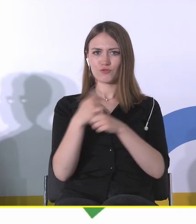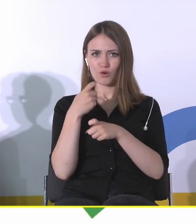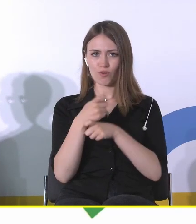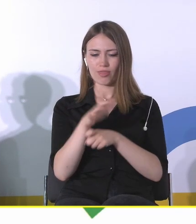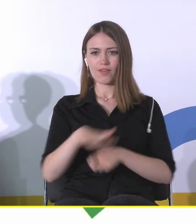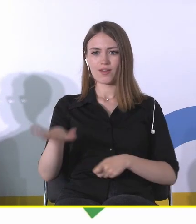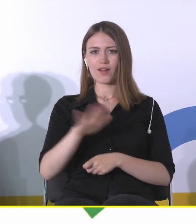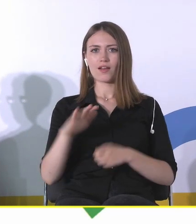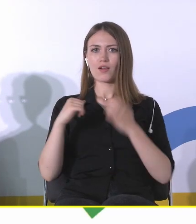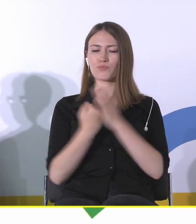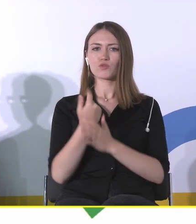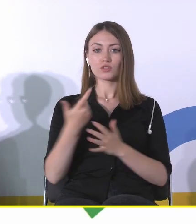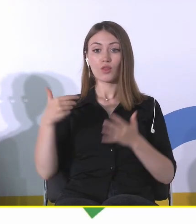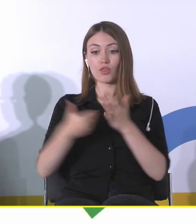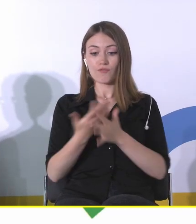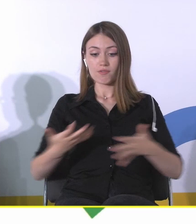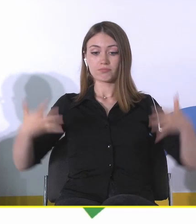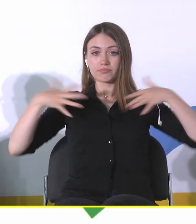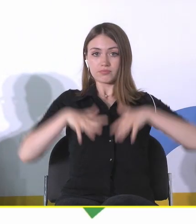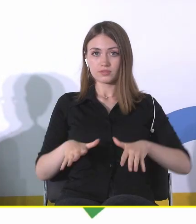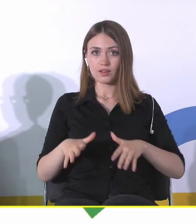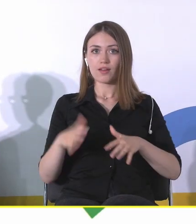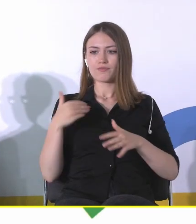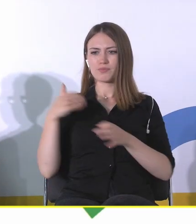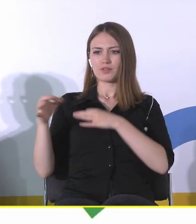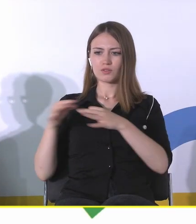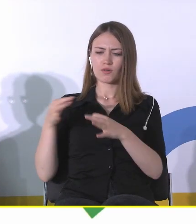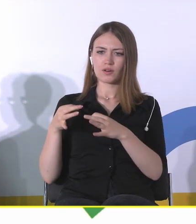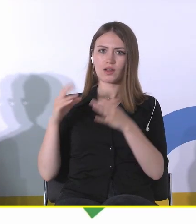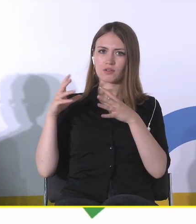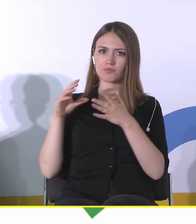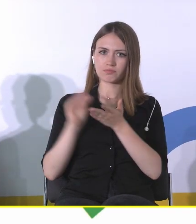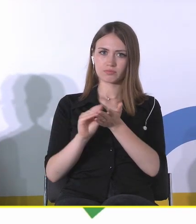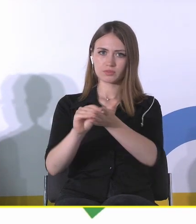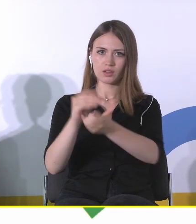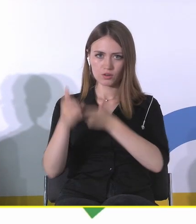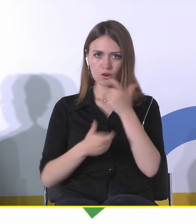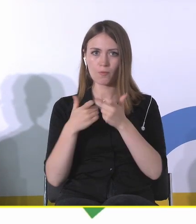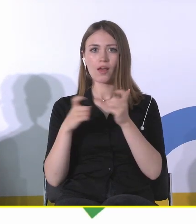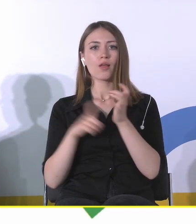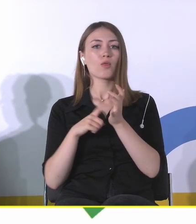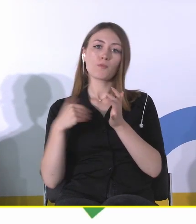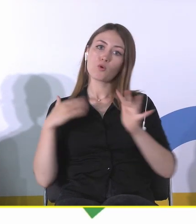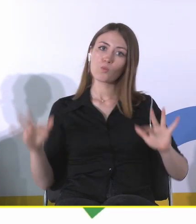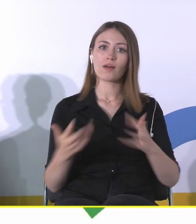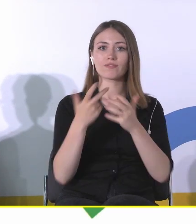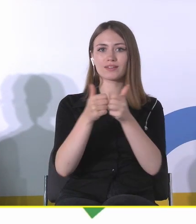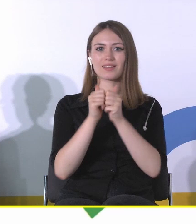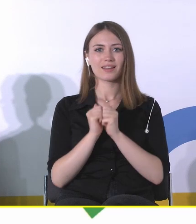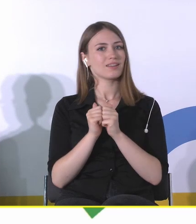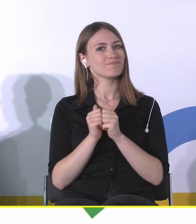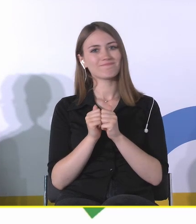tożsamości tam w oparciu o historię o piastach nie było specjalnie łatwym zadaniem. Przy czym